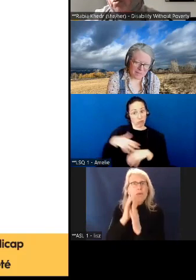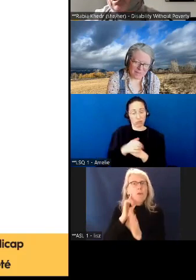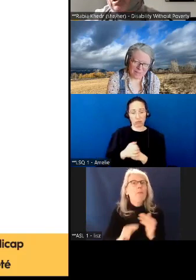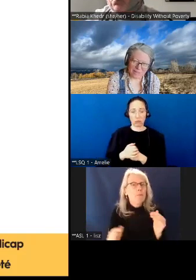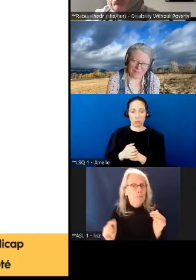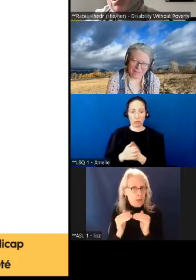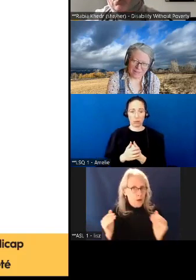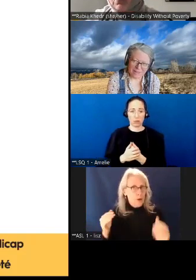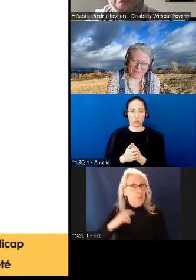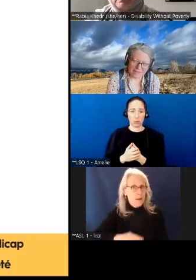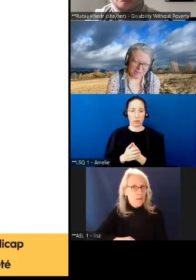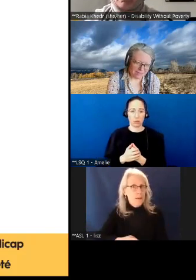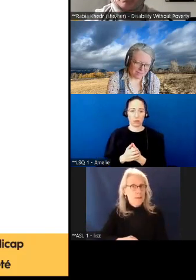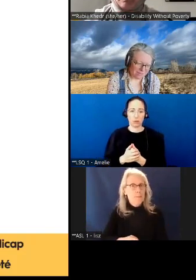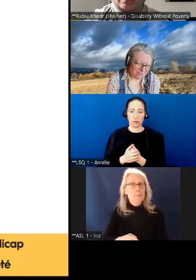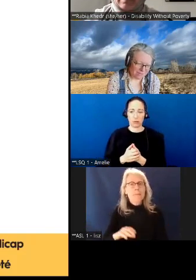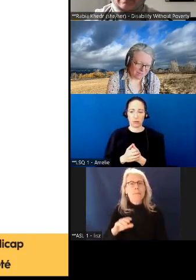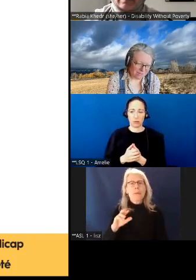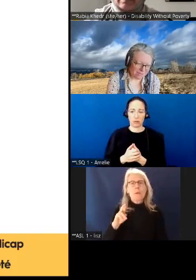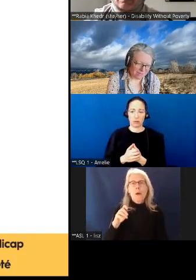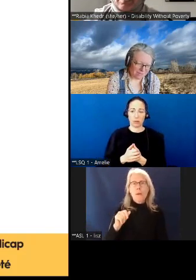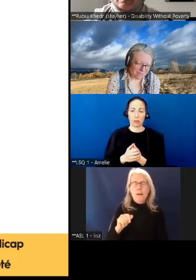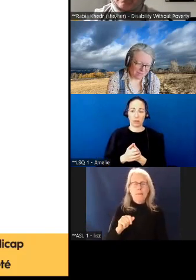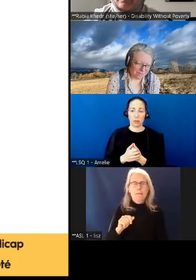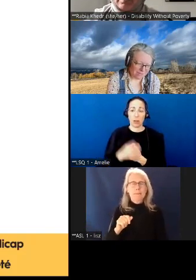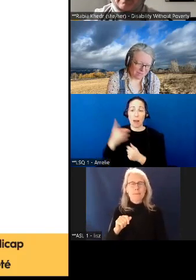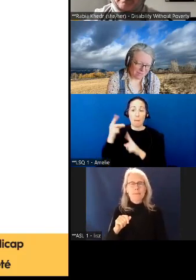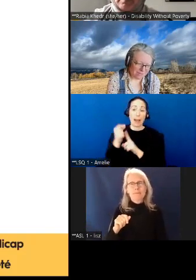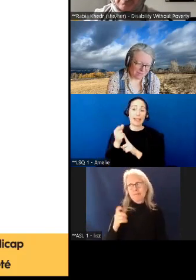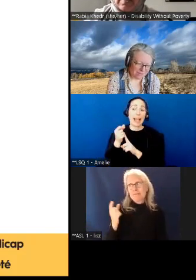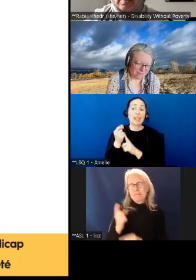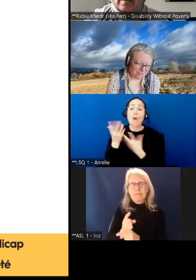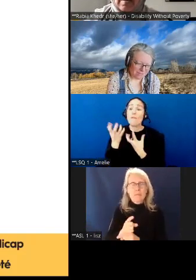c'est une prestation juste.